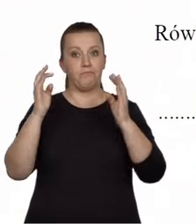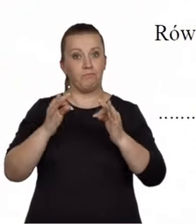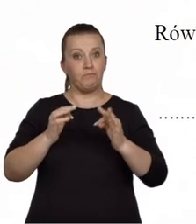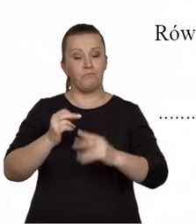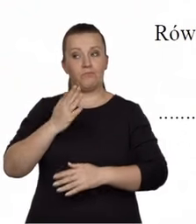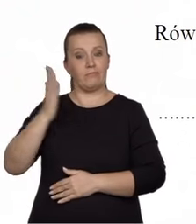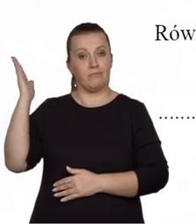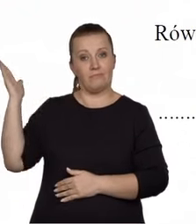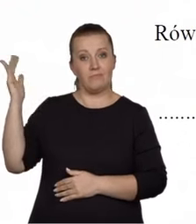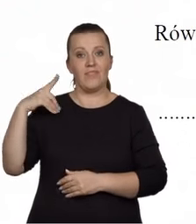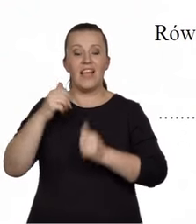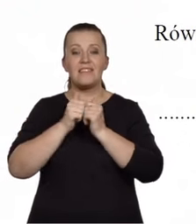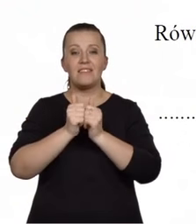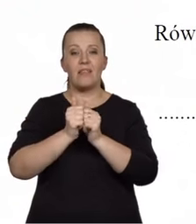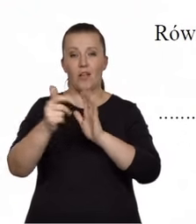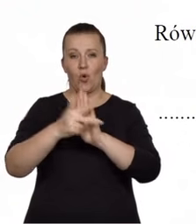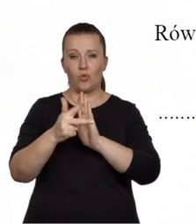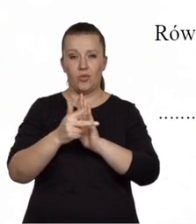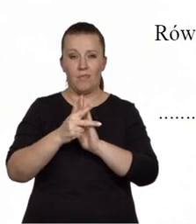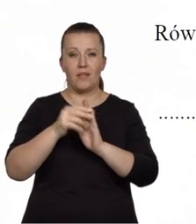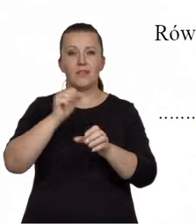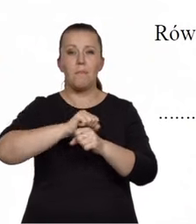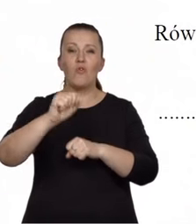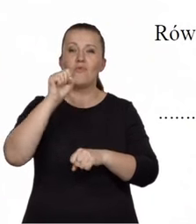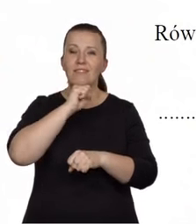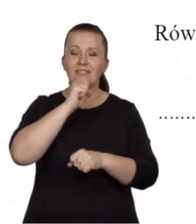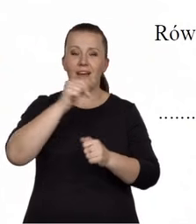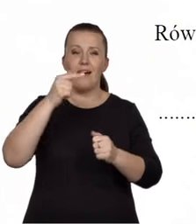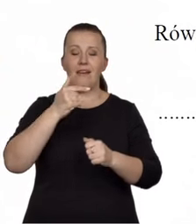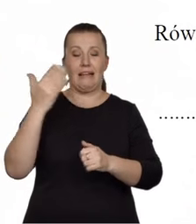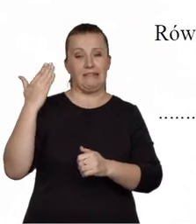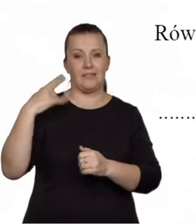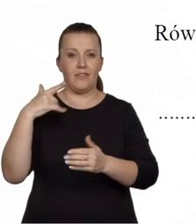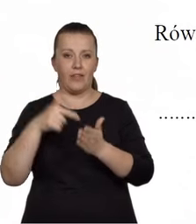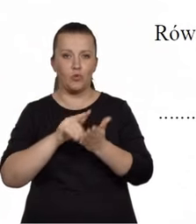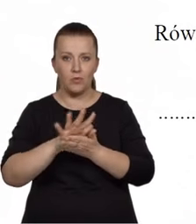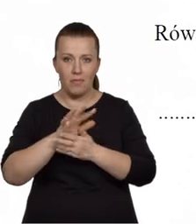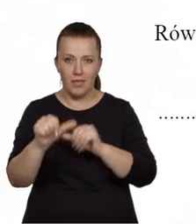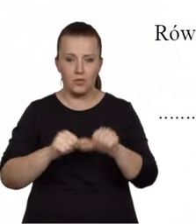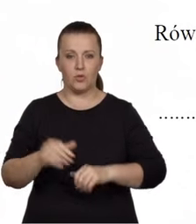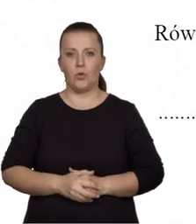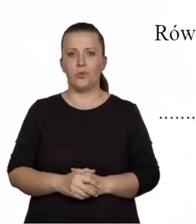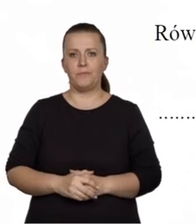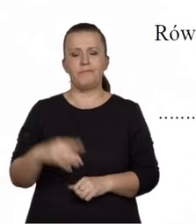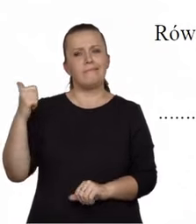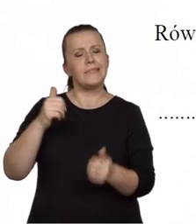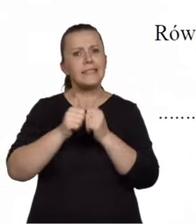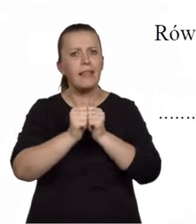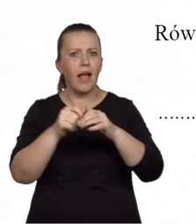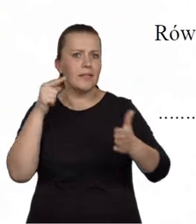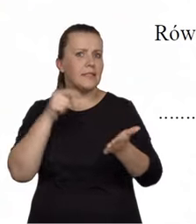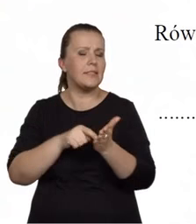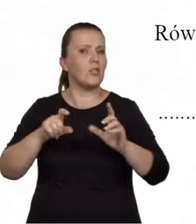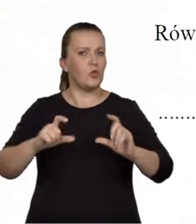zadaniu 18 ze starej matury z maja 2015 roku. Celem tego zadania było